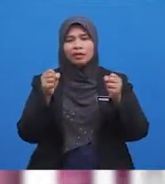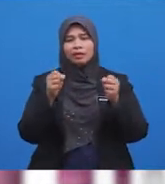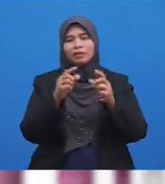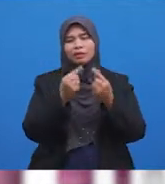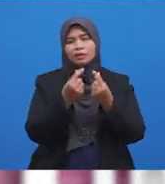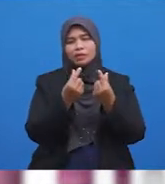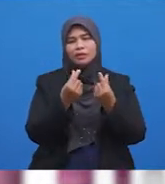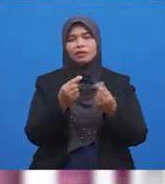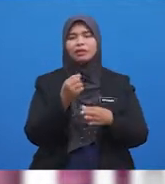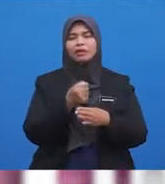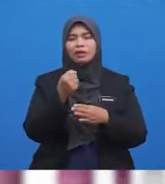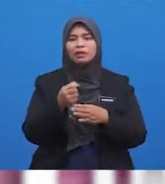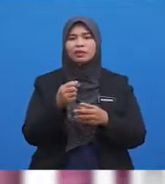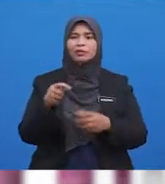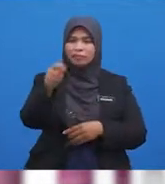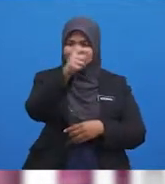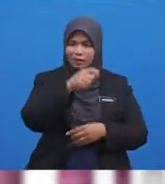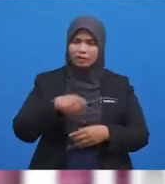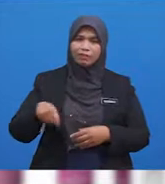Ataupun Tawaf